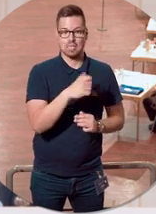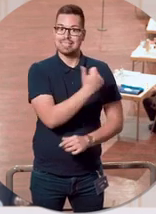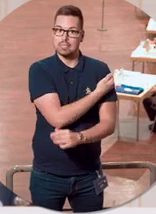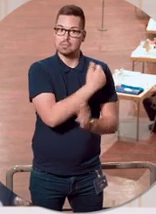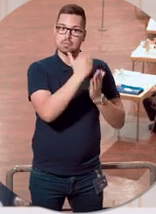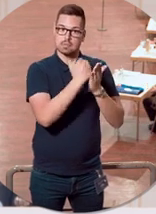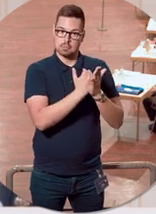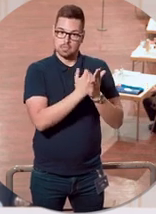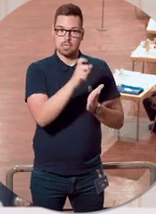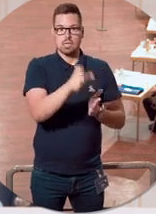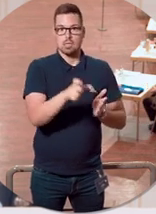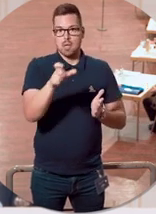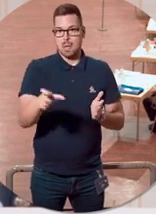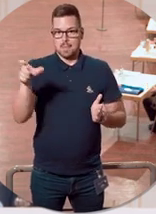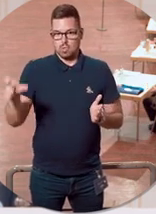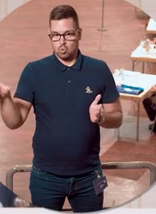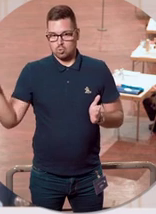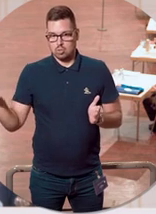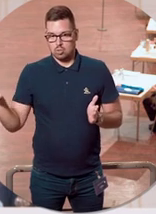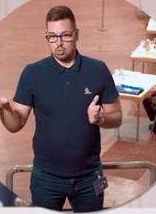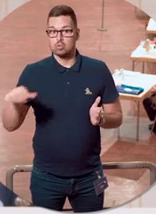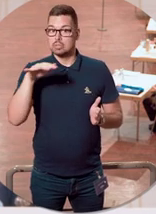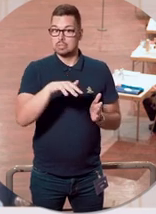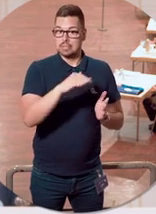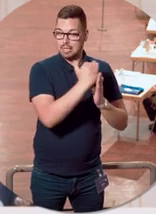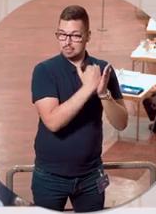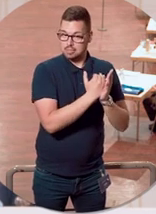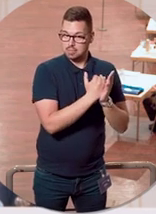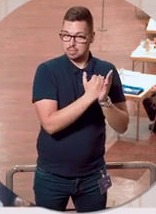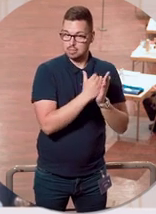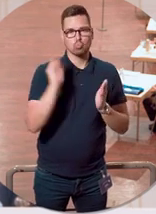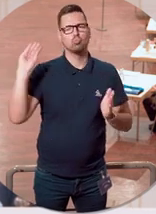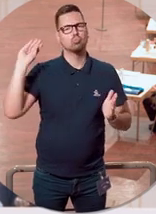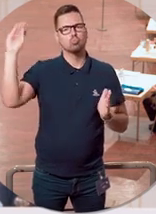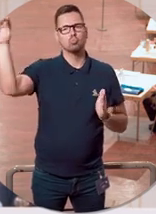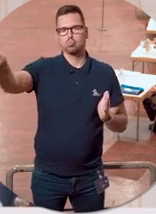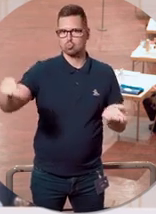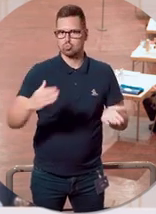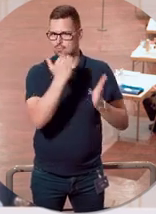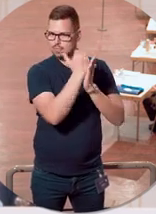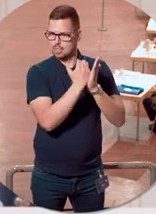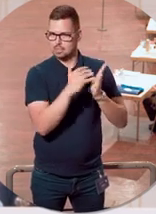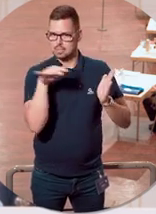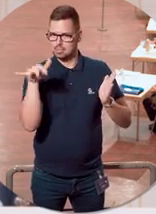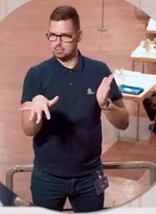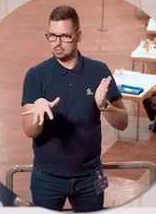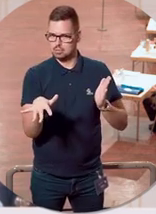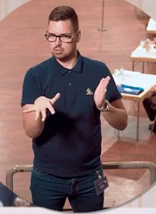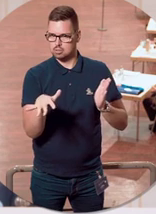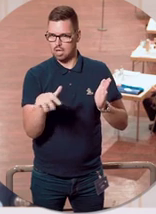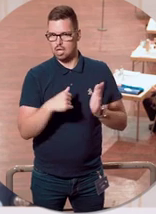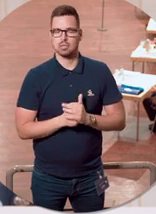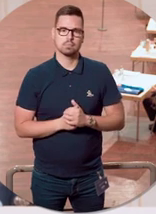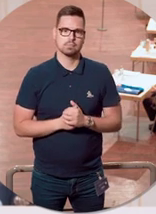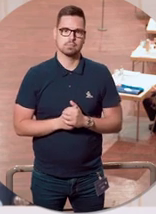sowohl Personen bewerben, die schon einen Impftermin haben, der noch in der Zukunft ist oder vielleicht aus ihrer Sicht noch zu weit